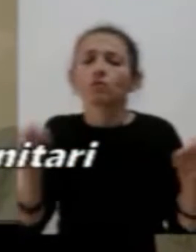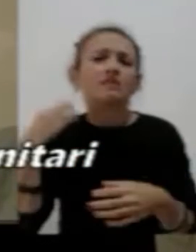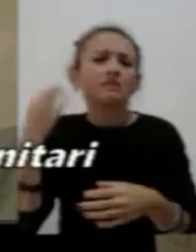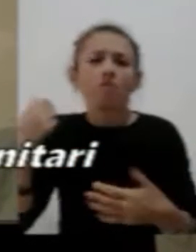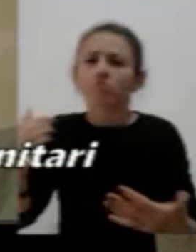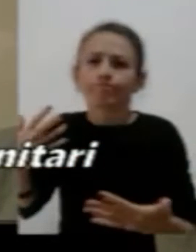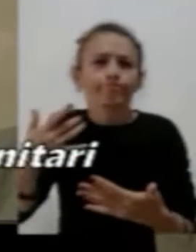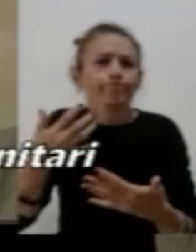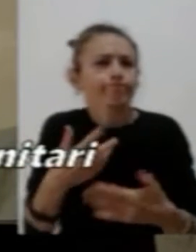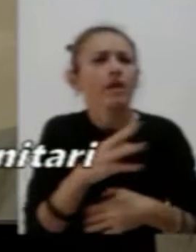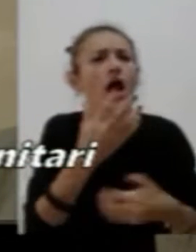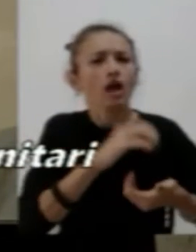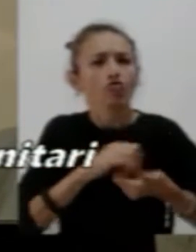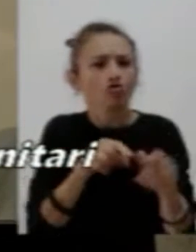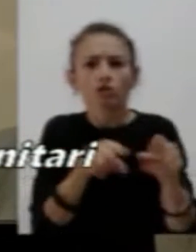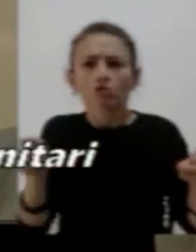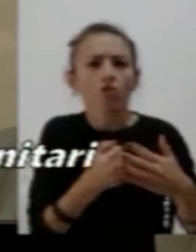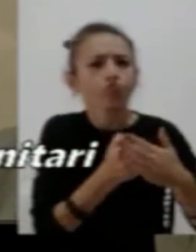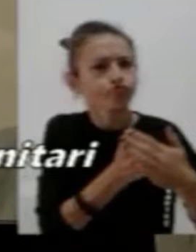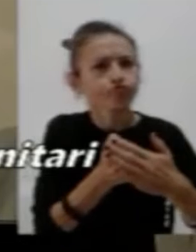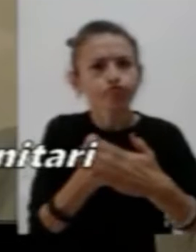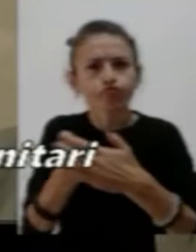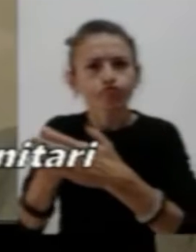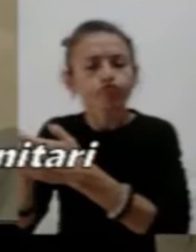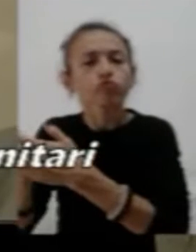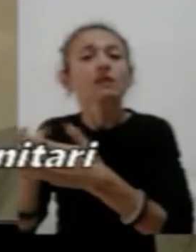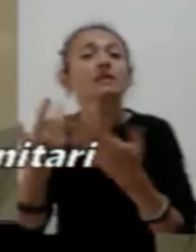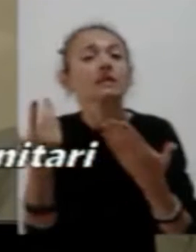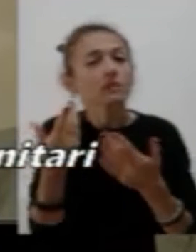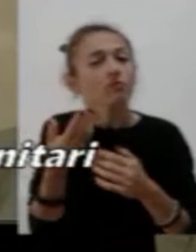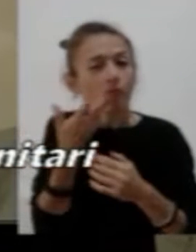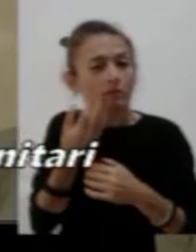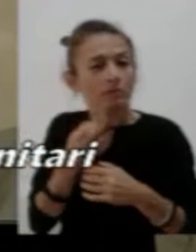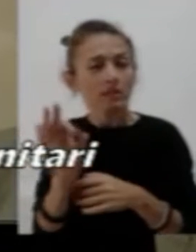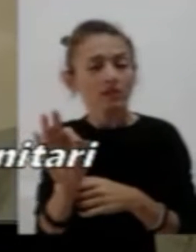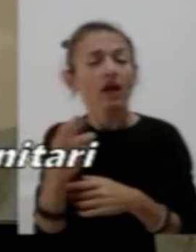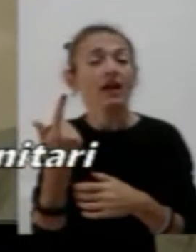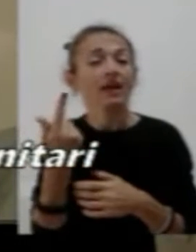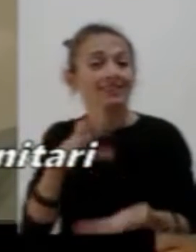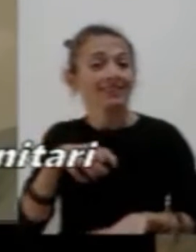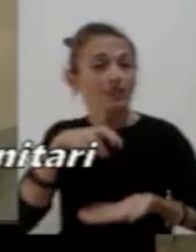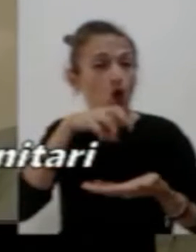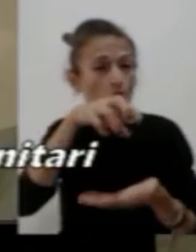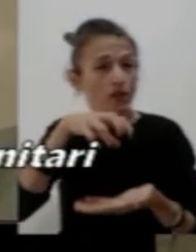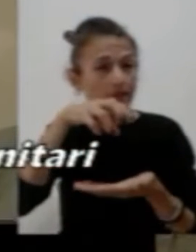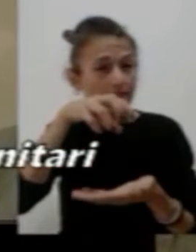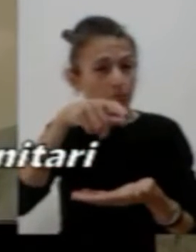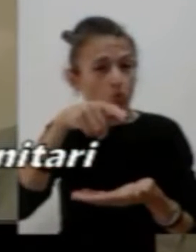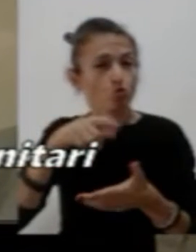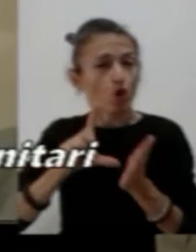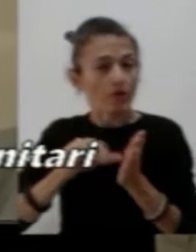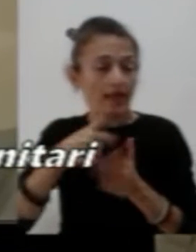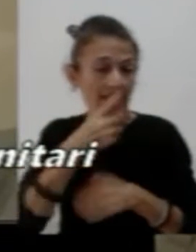Si precisa però che l'erogazione del contributo ai studenti enti è variata nel tempo in base alle disponibilità di